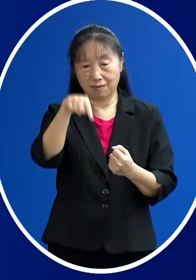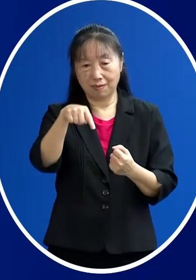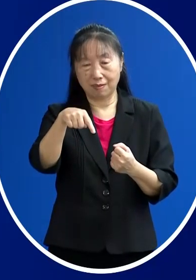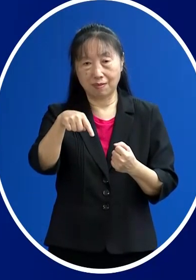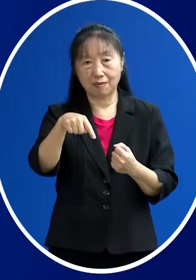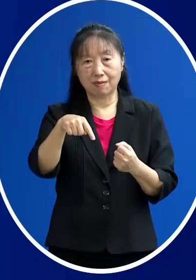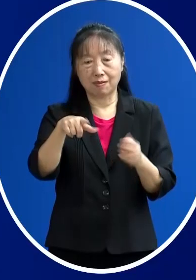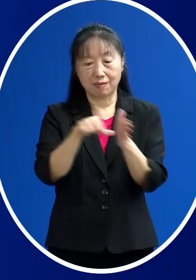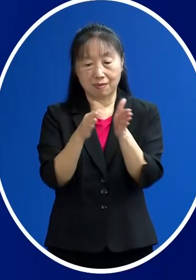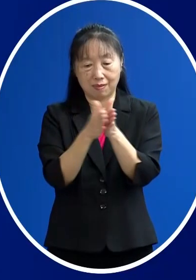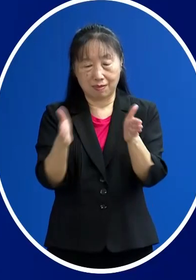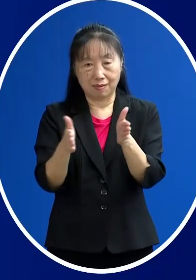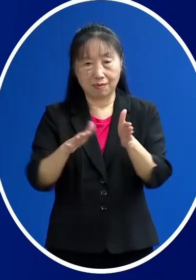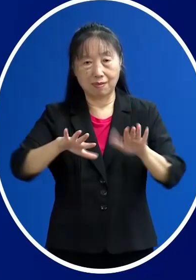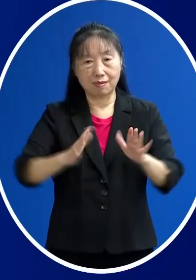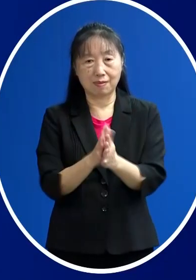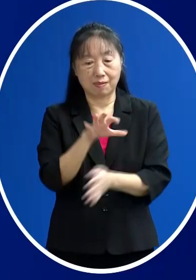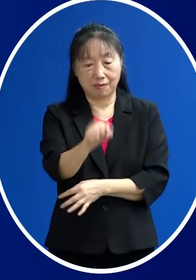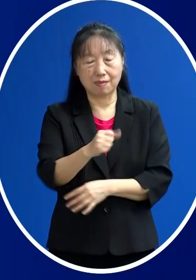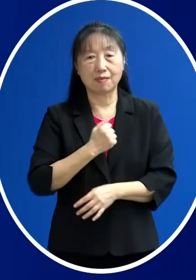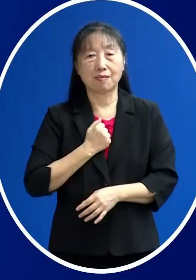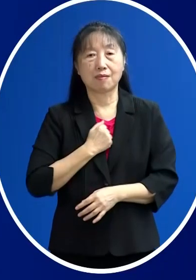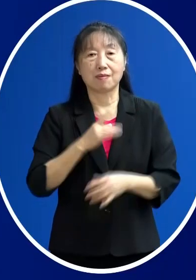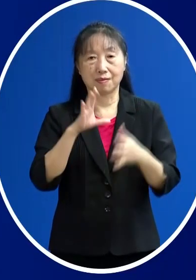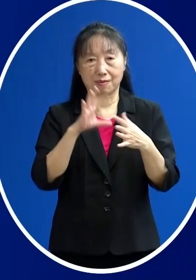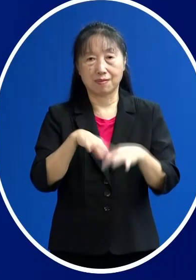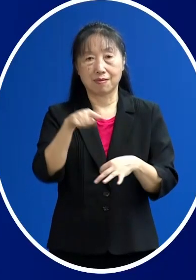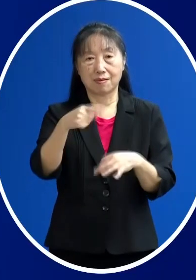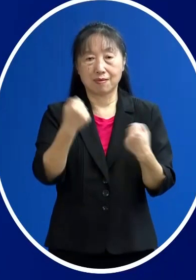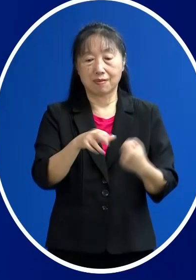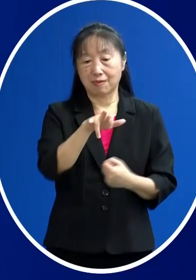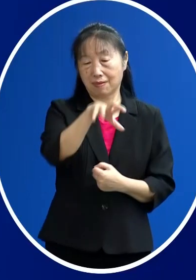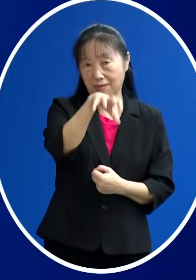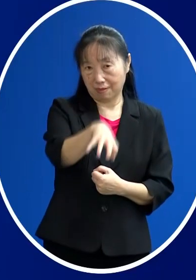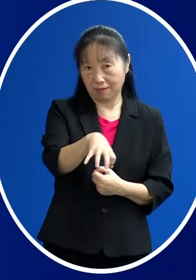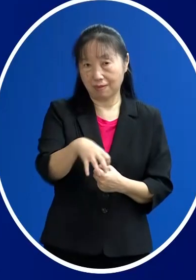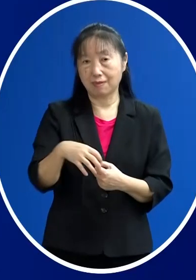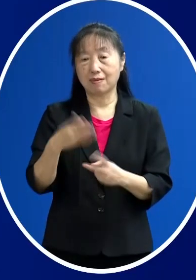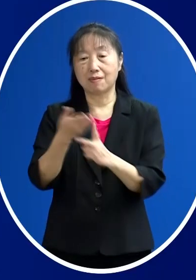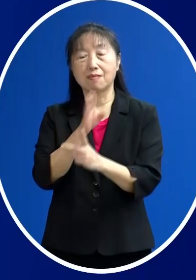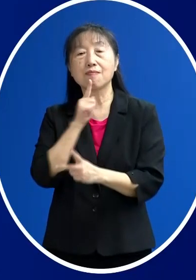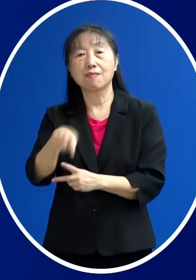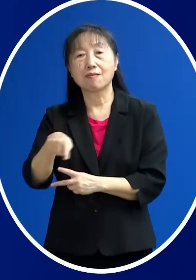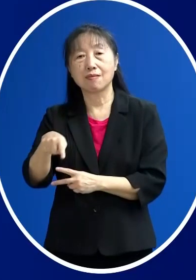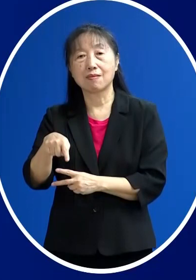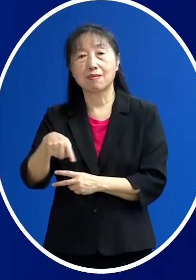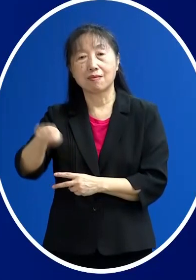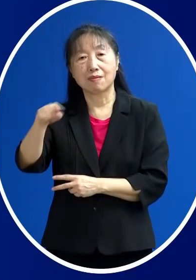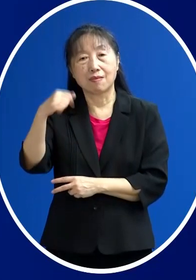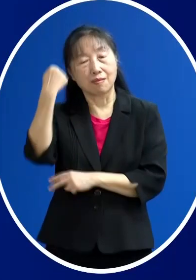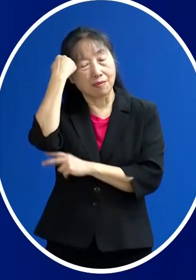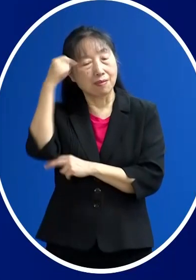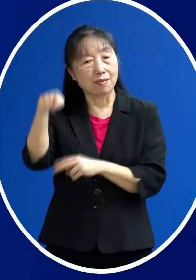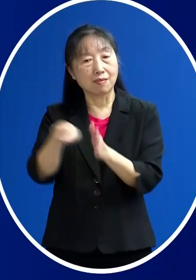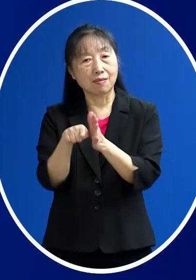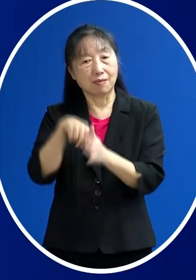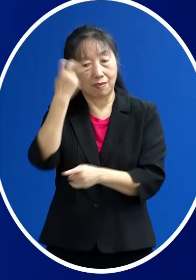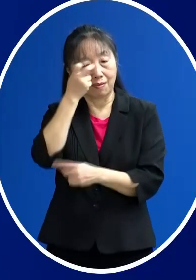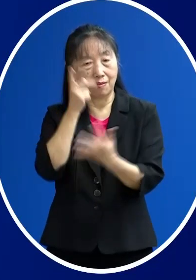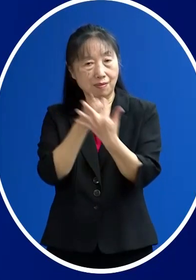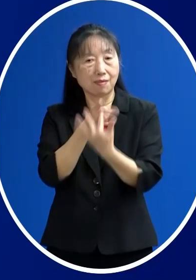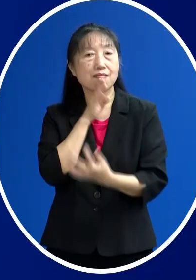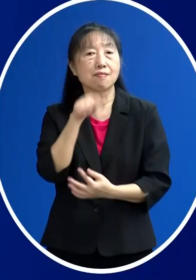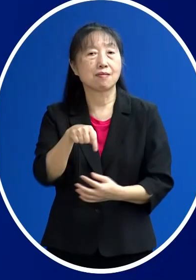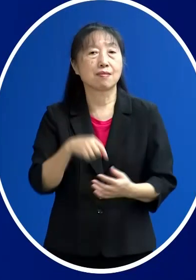就已經攔截到 所以我們也是列在這個邊境或檢疫期間攔截確定的這個Omicron的病例